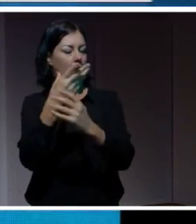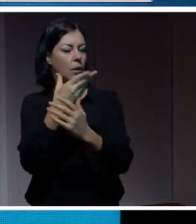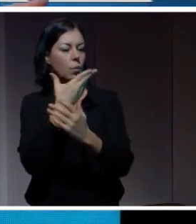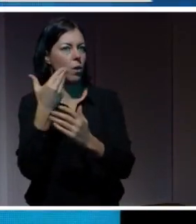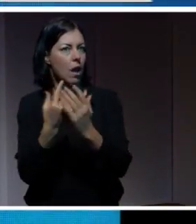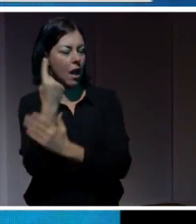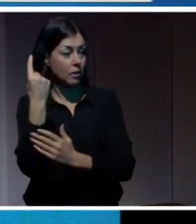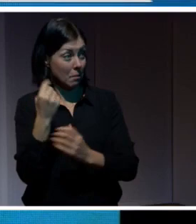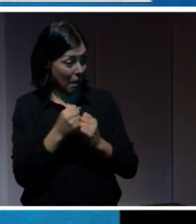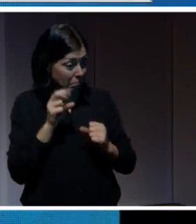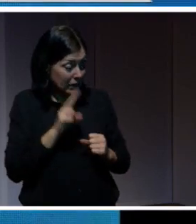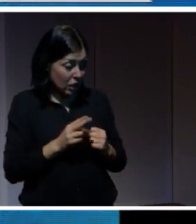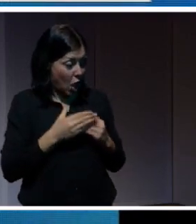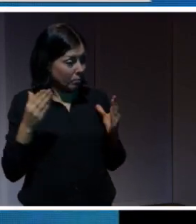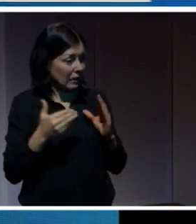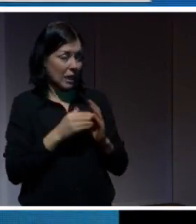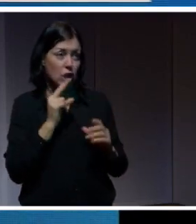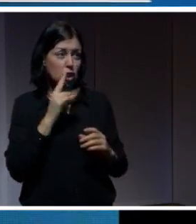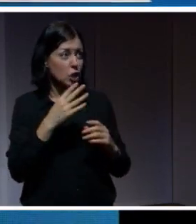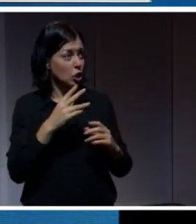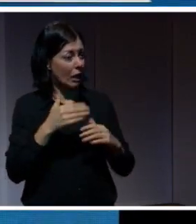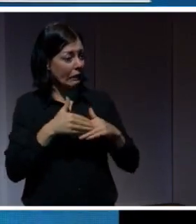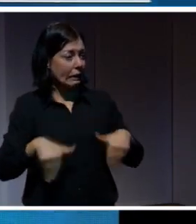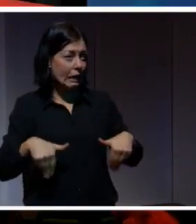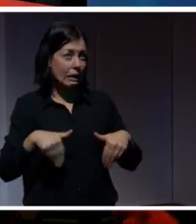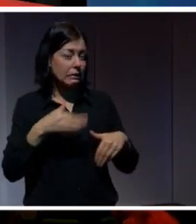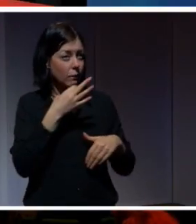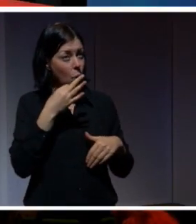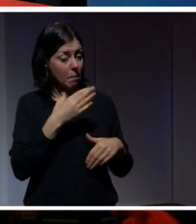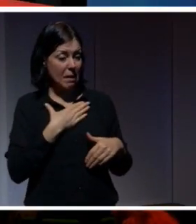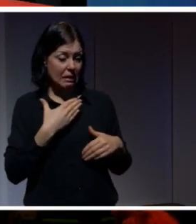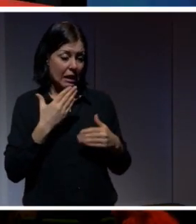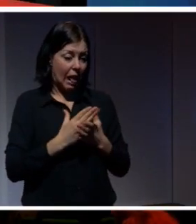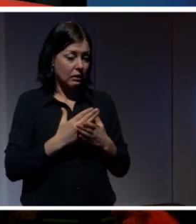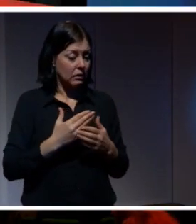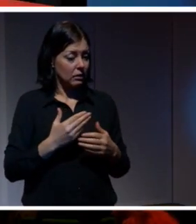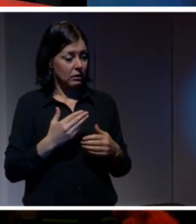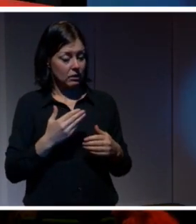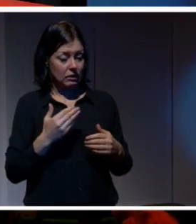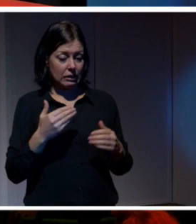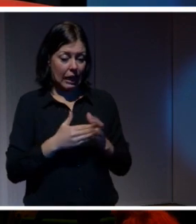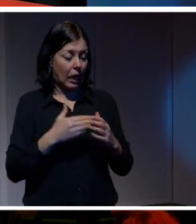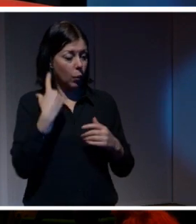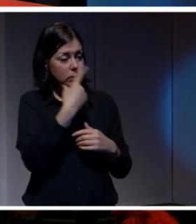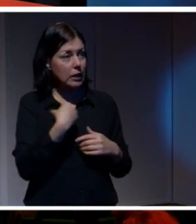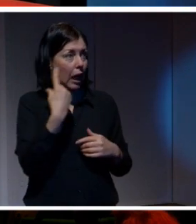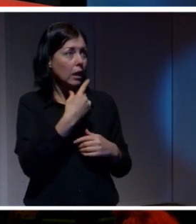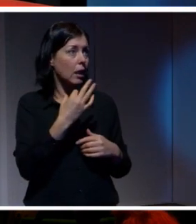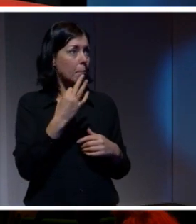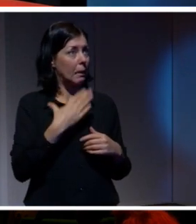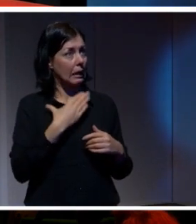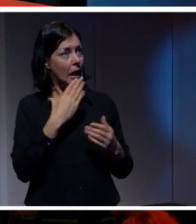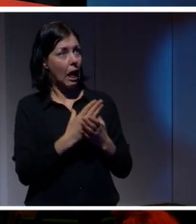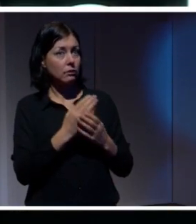Det öppnar inte en helt ny integritetsfråga. Min rätt till mitt utseende. Min rätt till att framstå som att jag har gjort någonting.